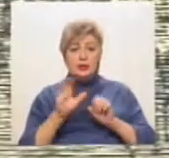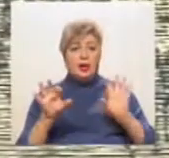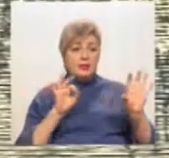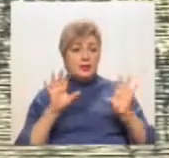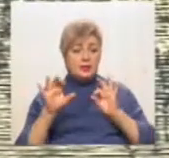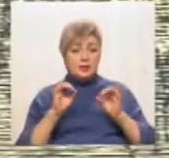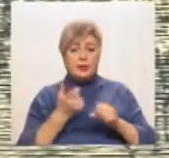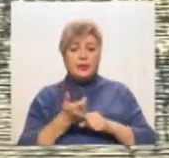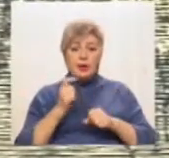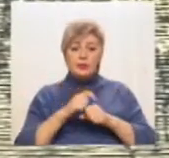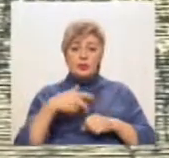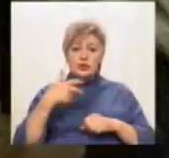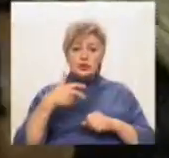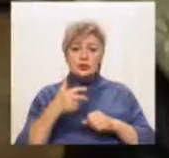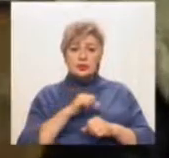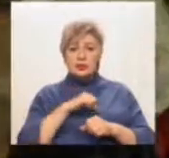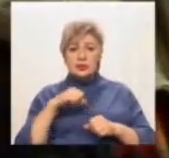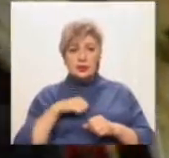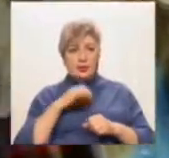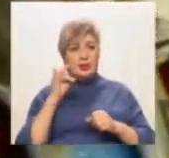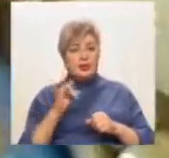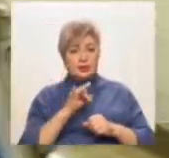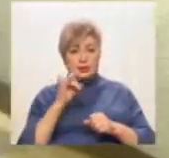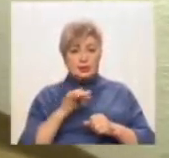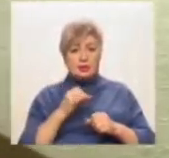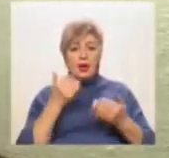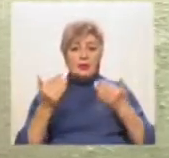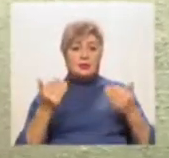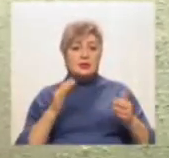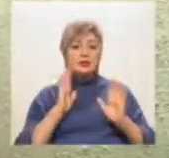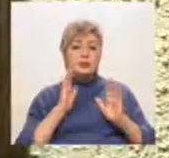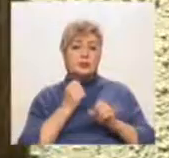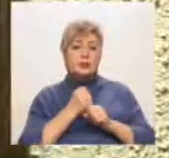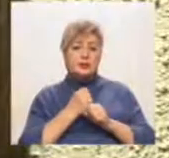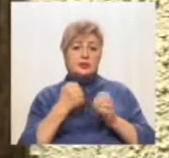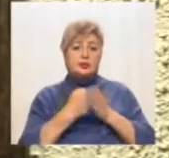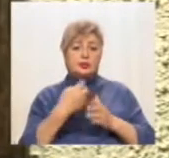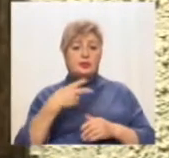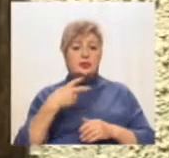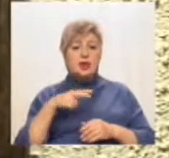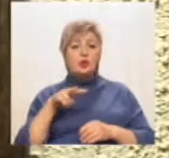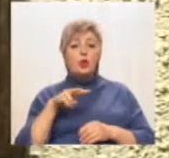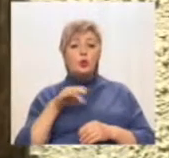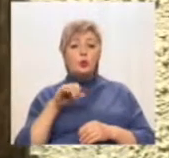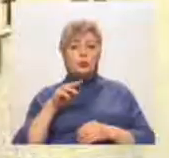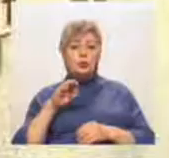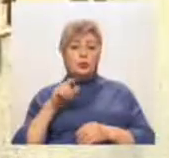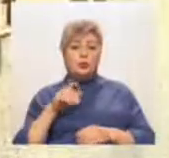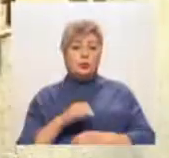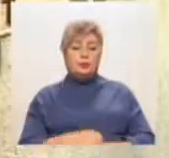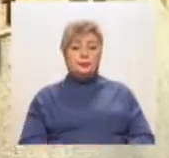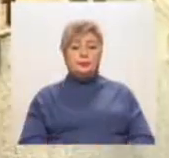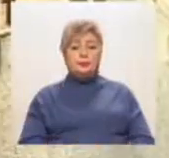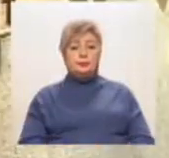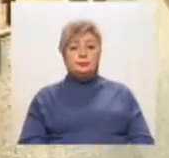30 найбільш оригінальних. Виставка дереворитів працюватиме до 20 лютого. Оксана Ващенко, Дана Олійникова,